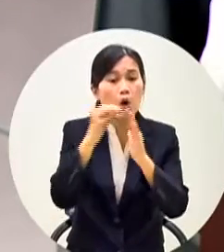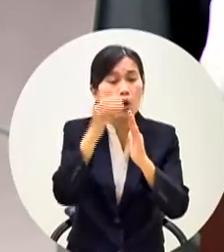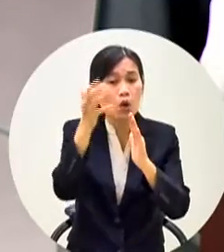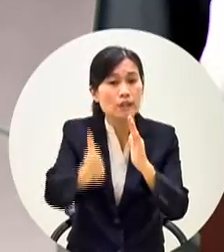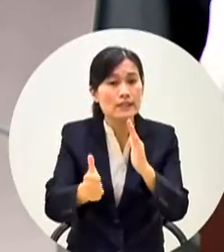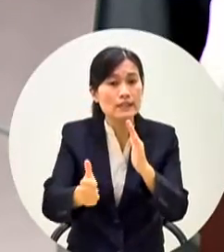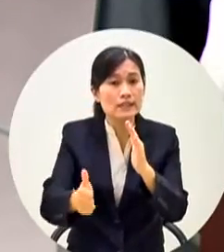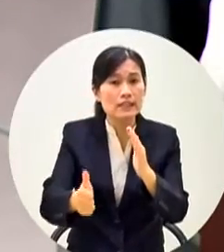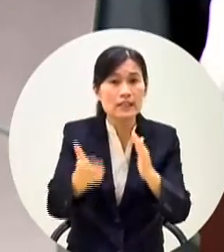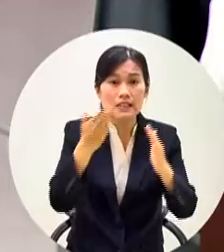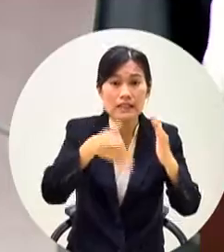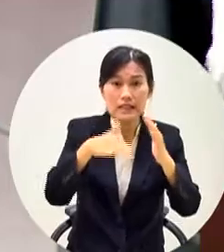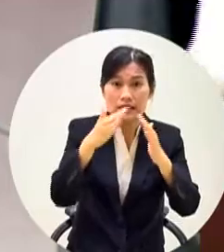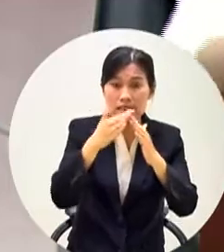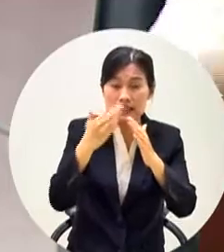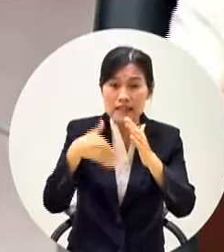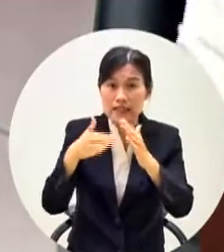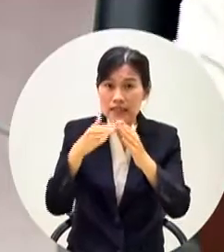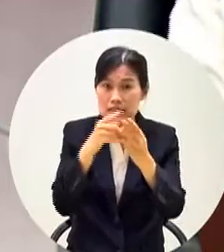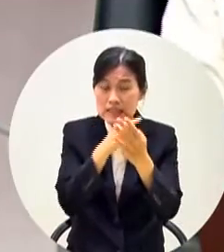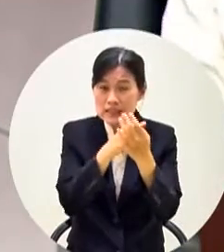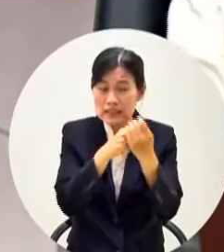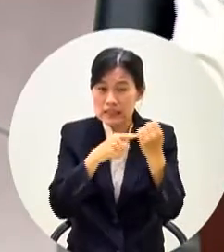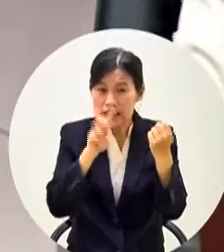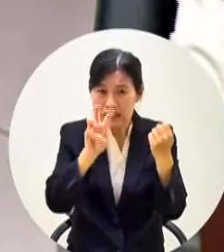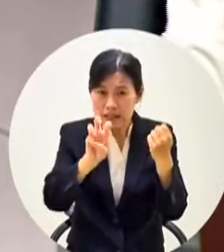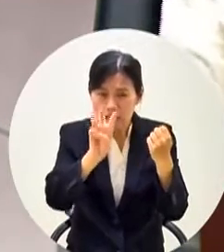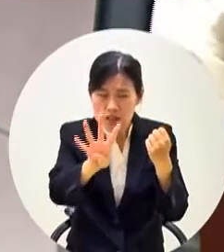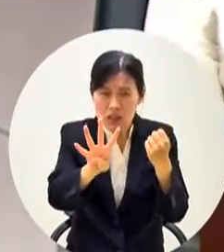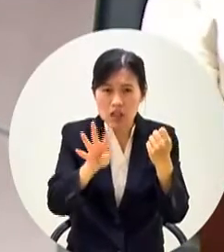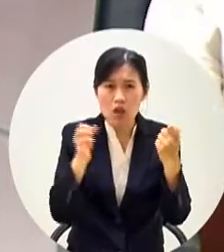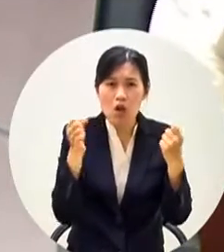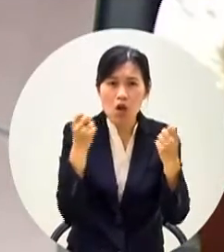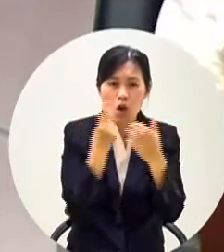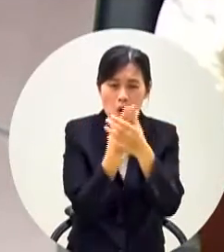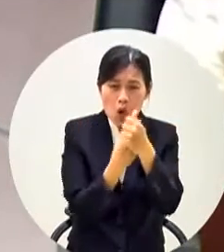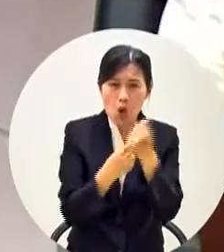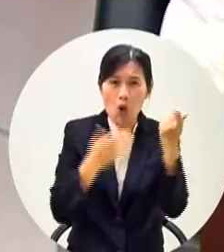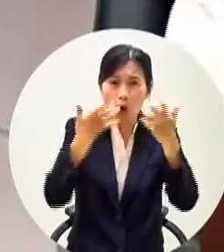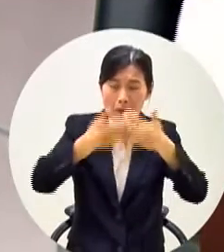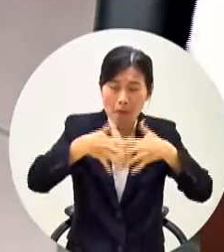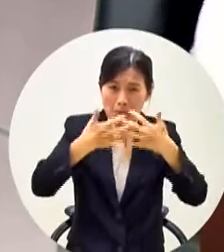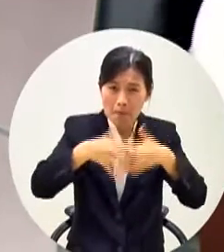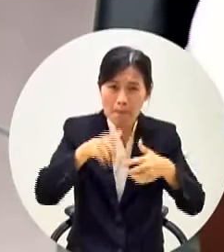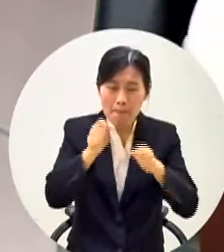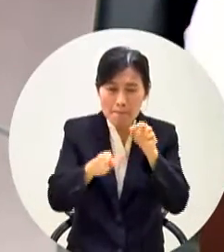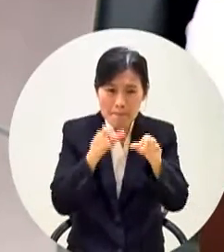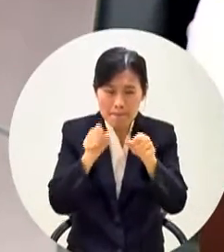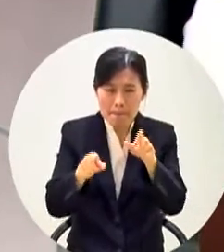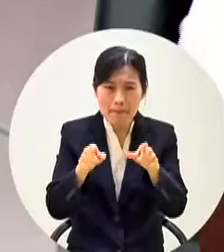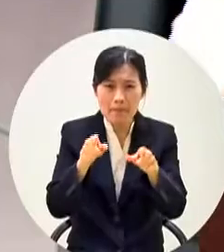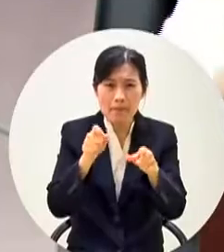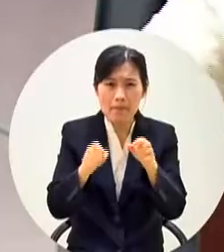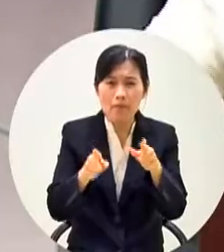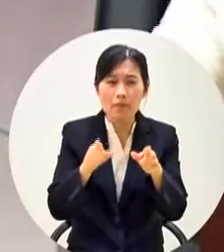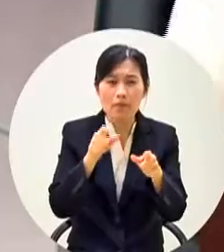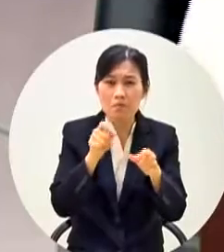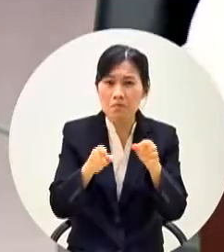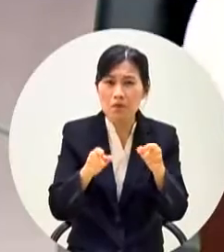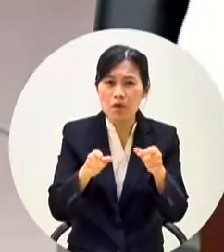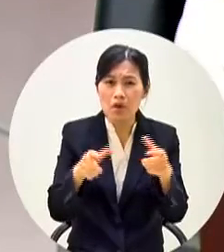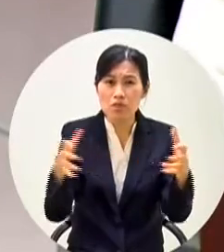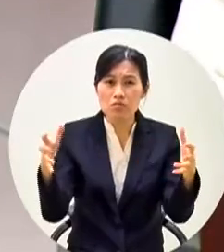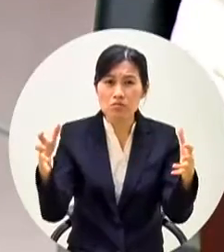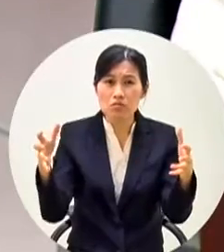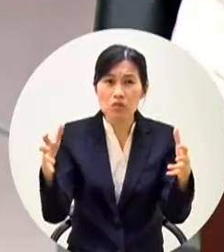校舍這個設備的雙機採購的空氣清淨機架共同共有幾台